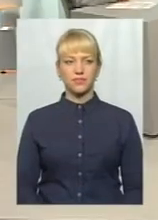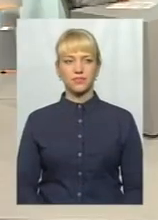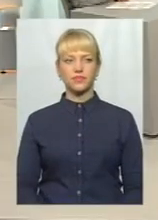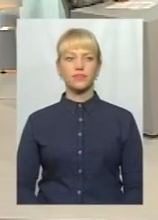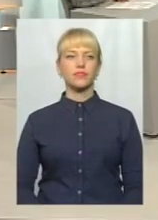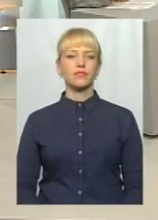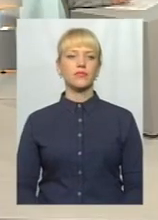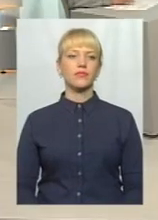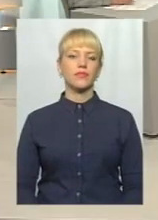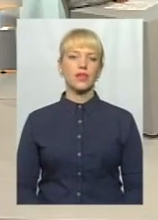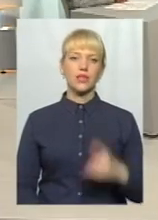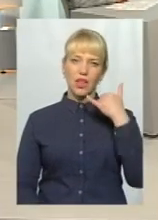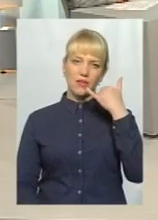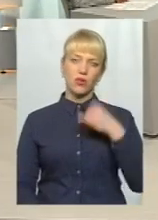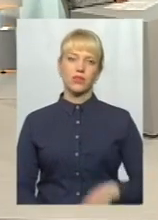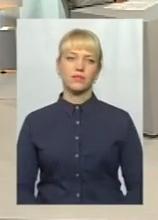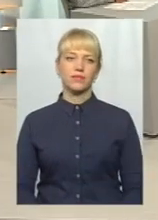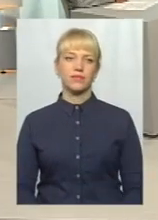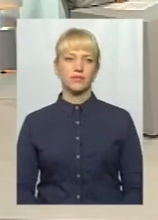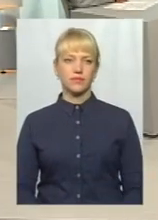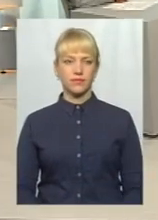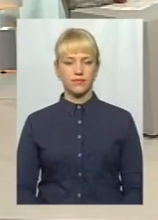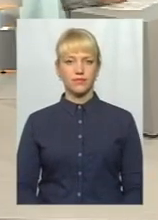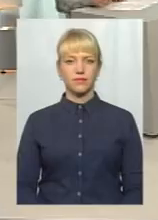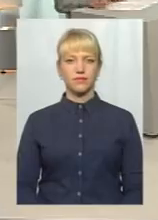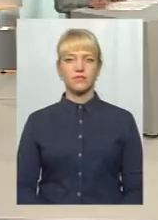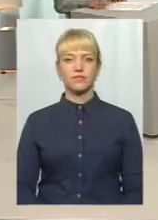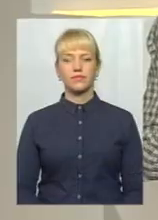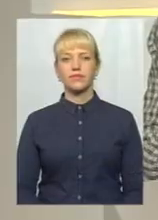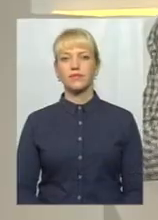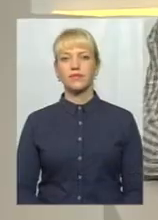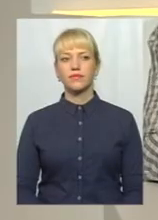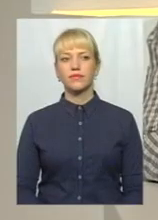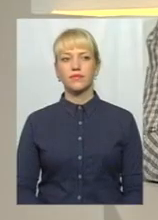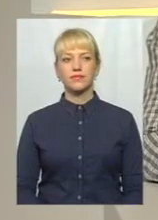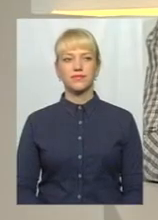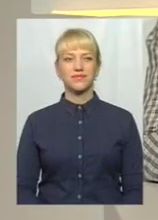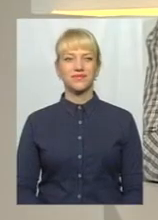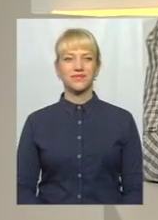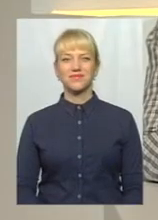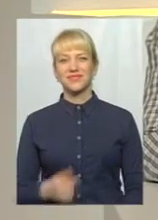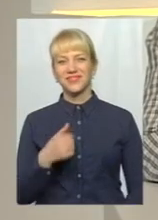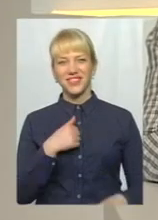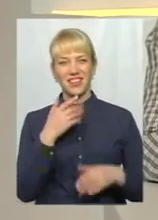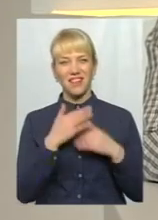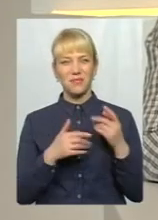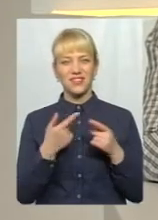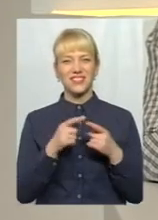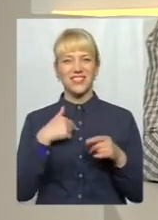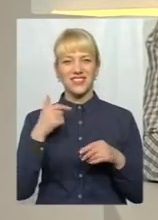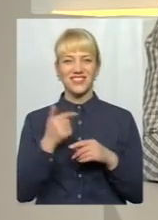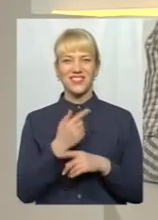таки світовий досвід після дзвіночка. Я перепрошую. Доброго вечора. Я вибачаю, шановні, це я взагалі вам